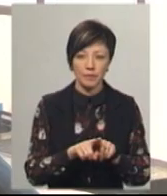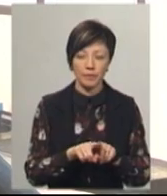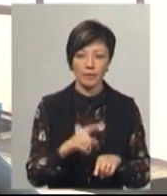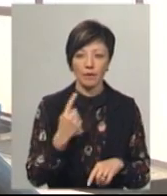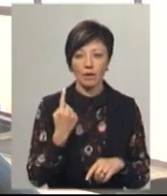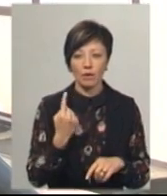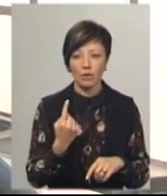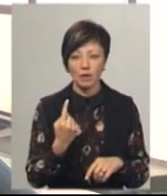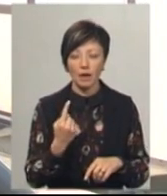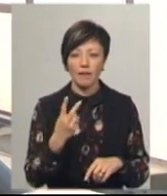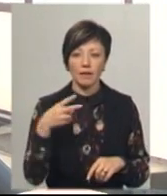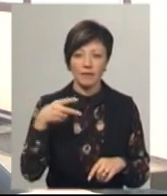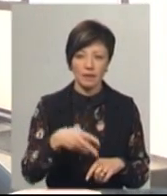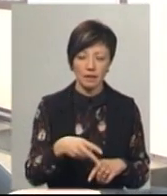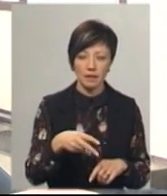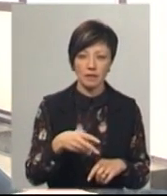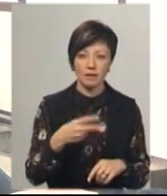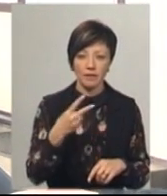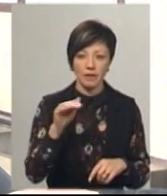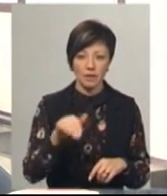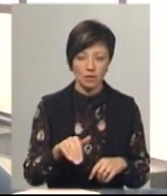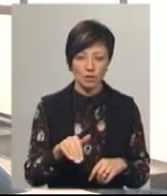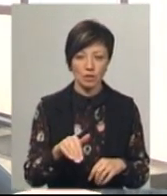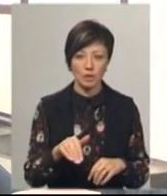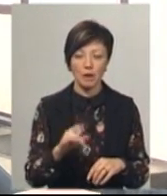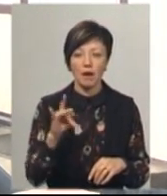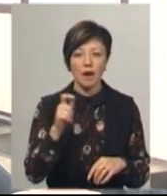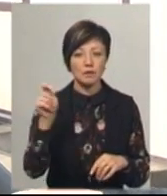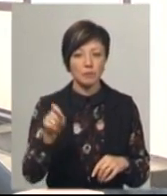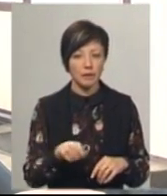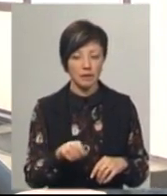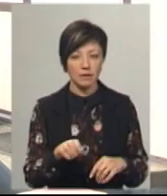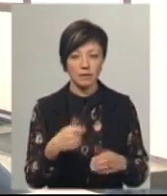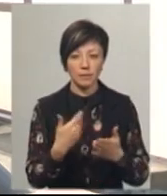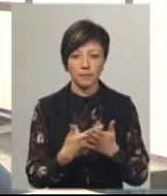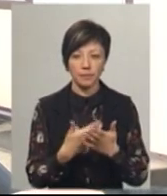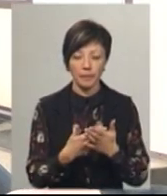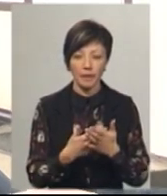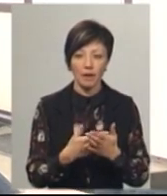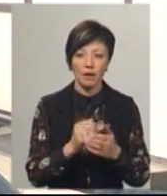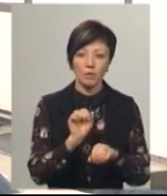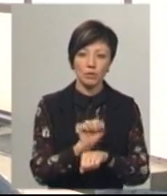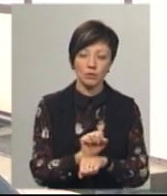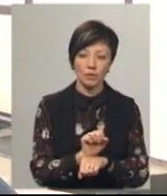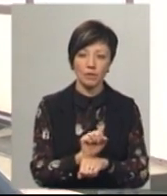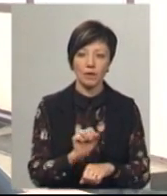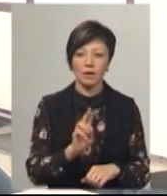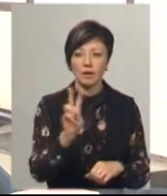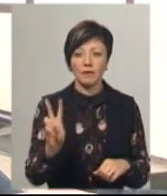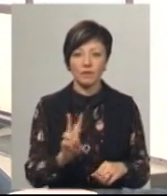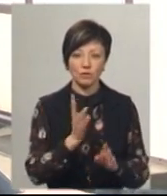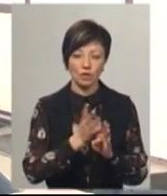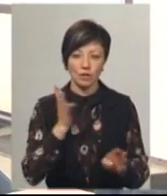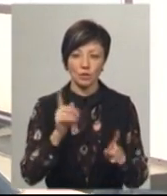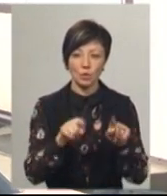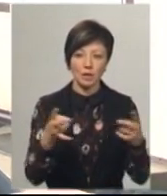одна на дві тисячі. Ну, раз приїхав, десь постояв, десь годин з однією в черзі,